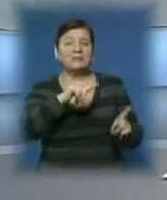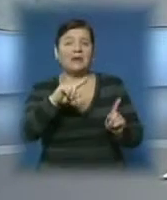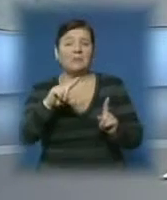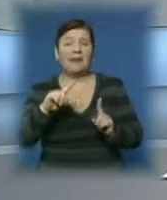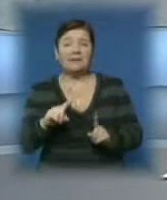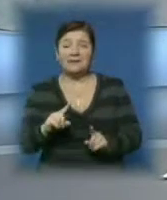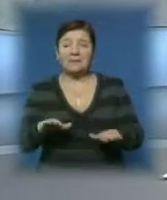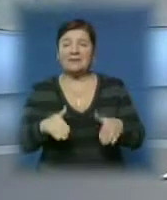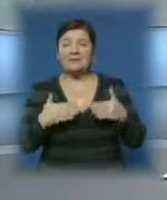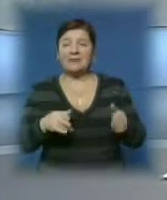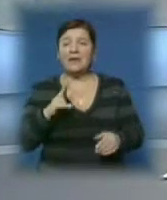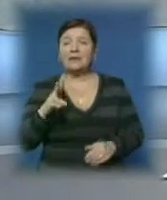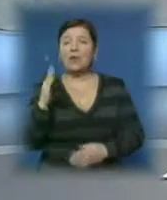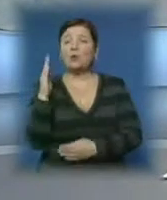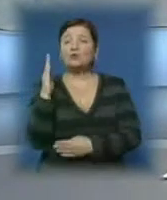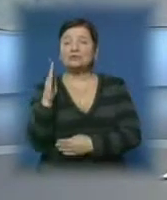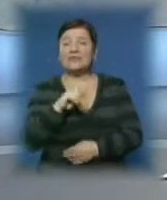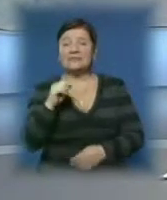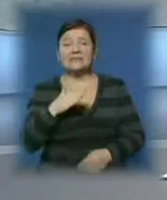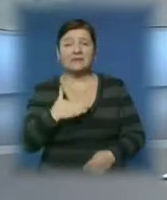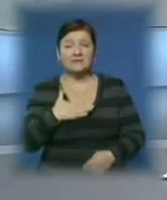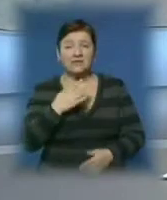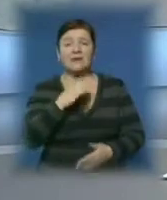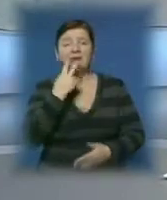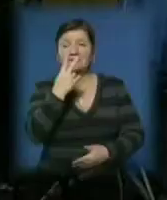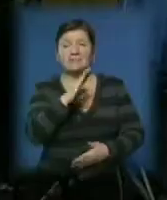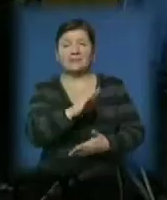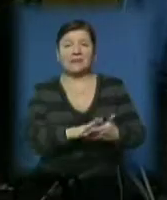конкурсі та як голосувати за наших – дивіться далі.